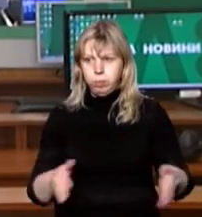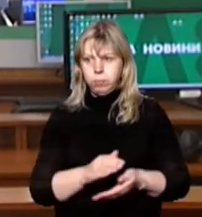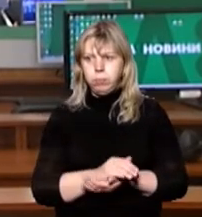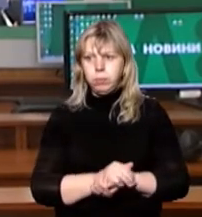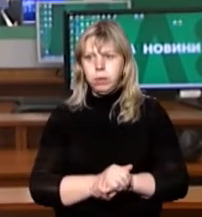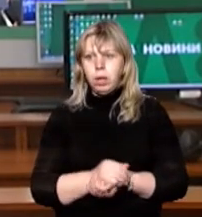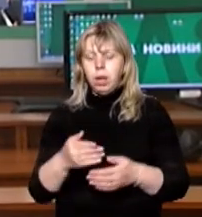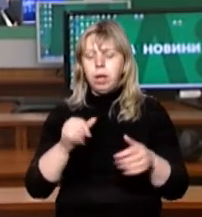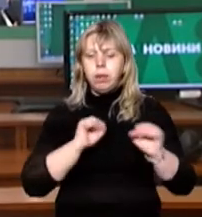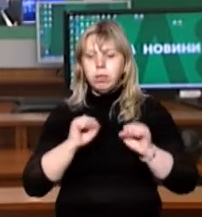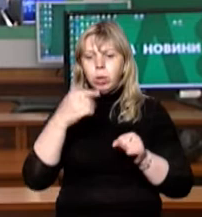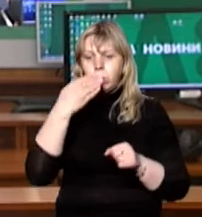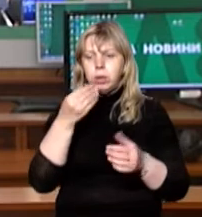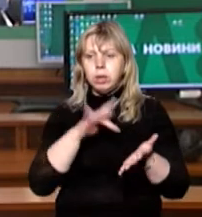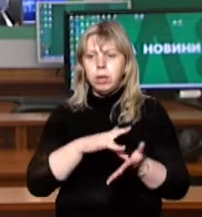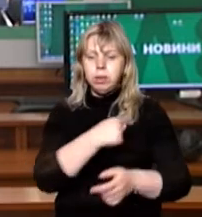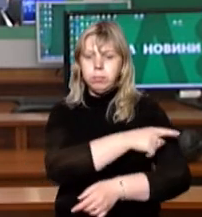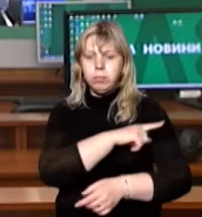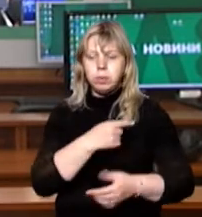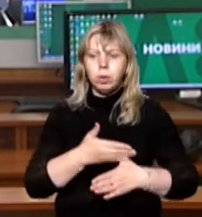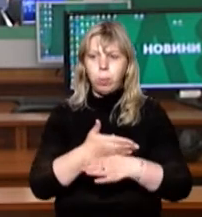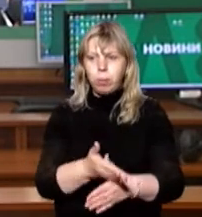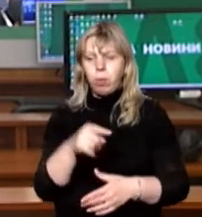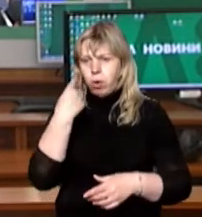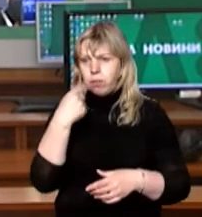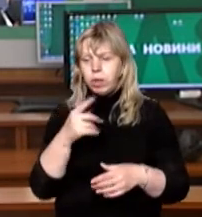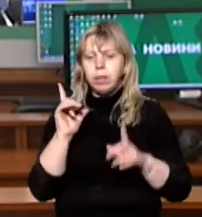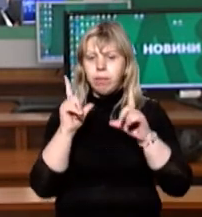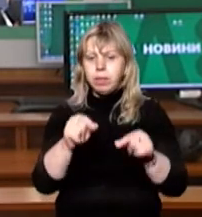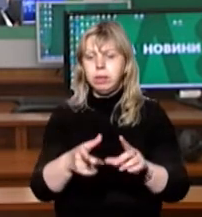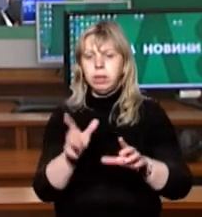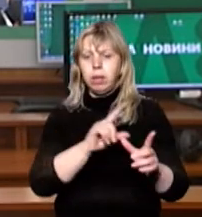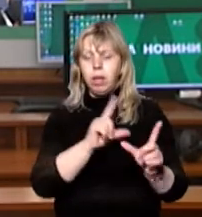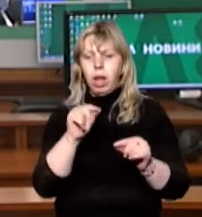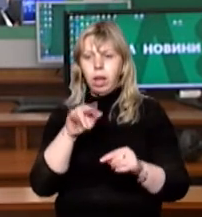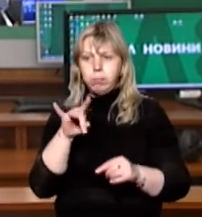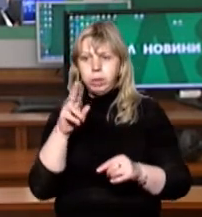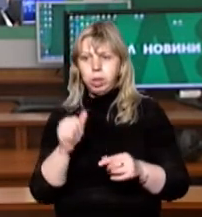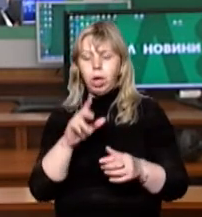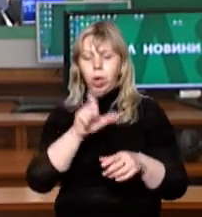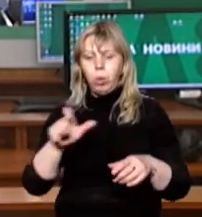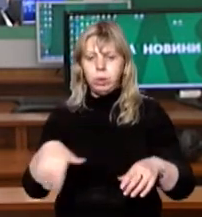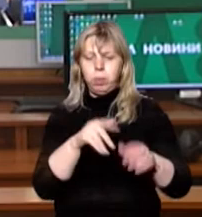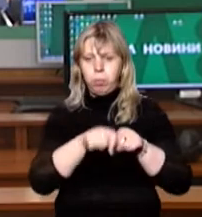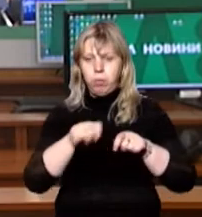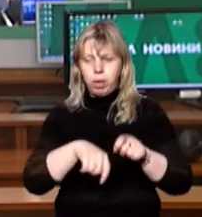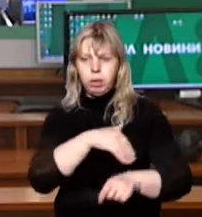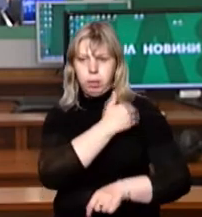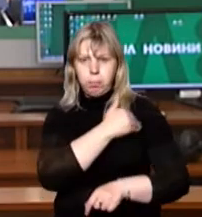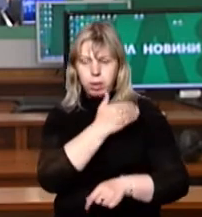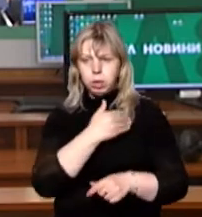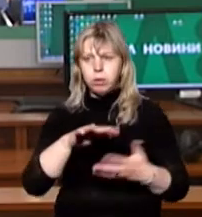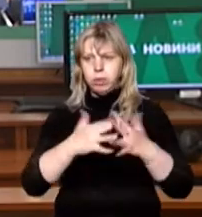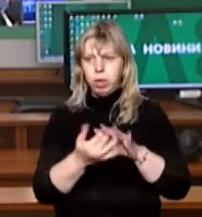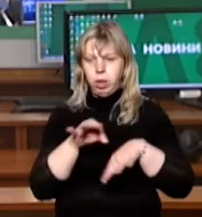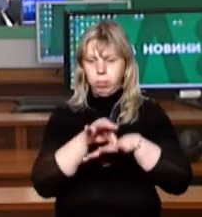Керівниця Хуського центру первинної медико-санітарної допомоги каже, на в'їзді та виїзді до Липчі людям вимірюватимуть температуру. У